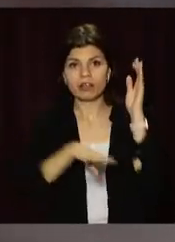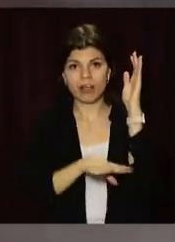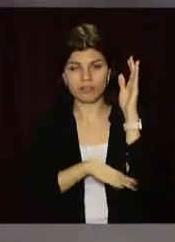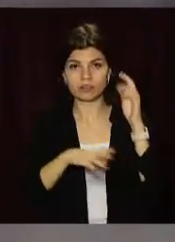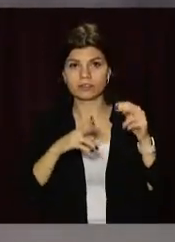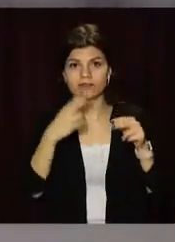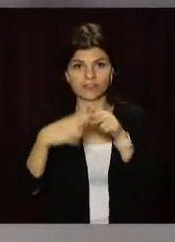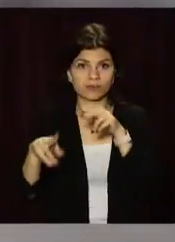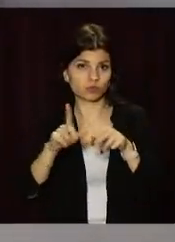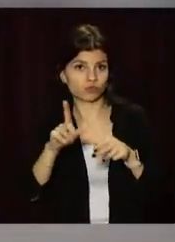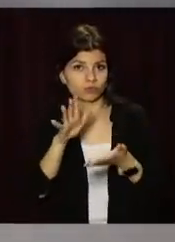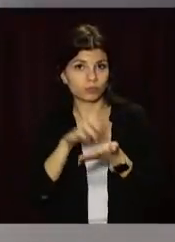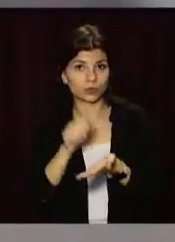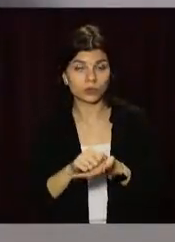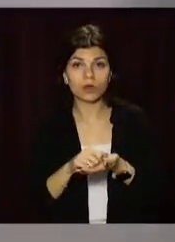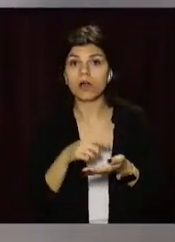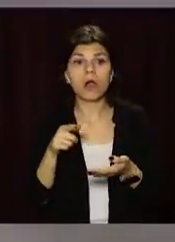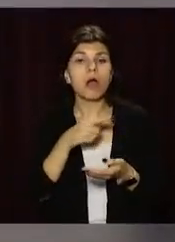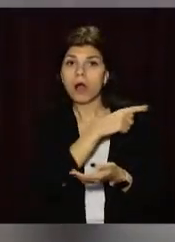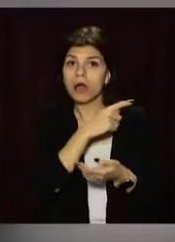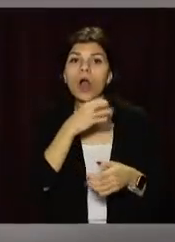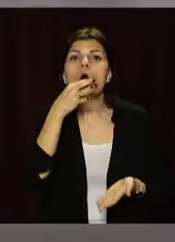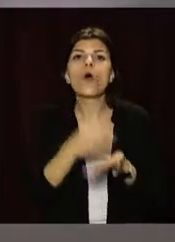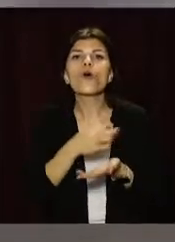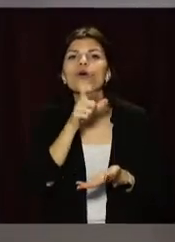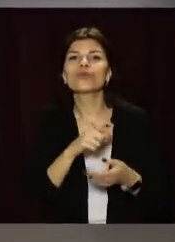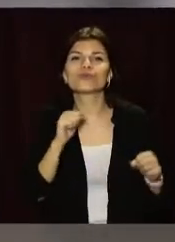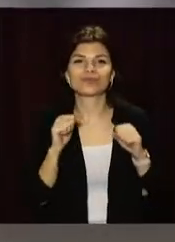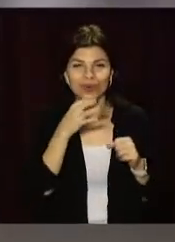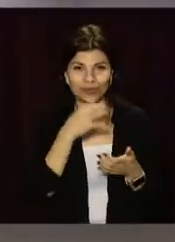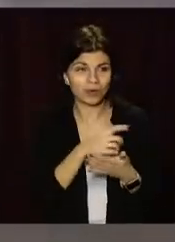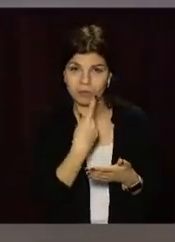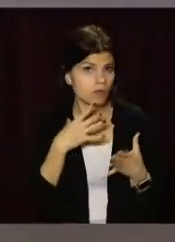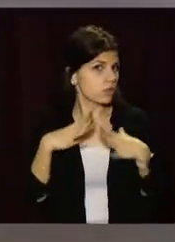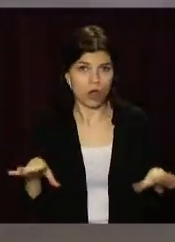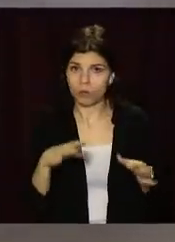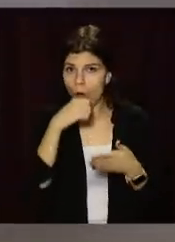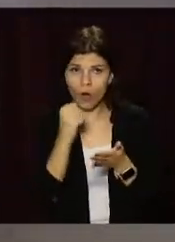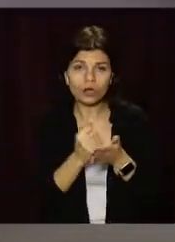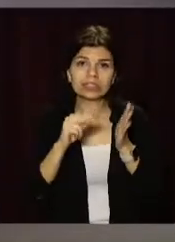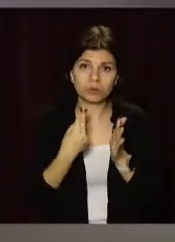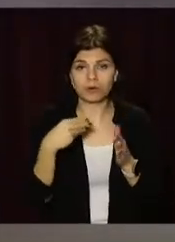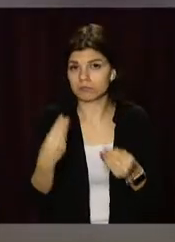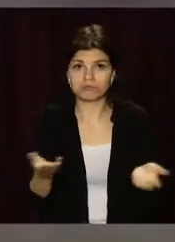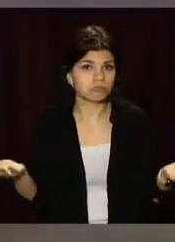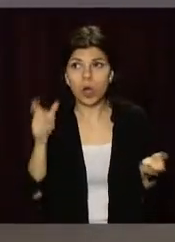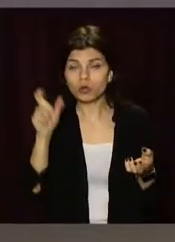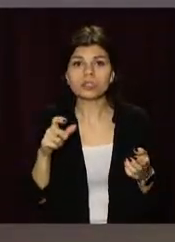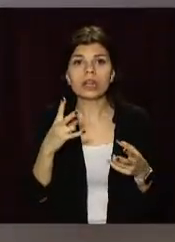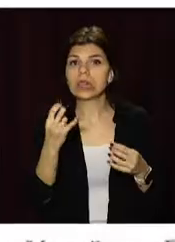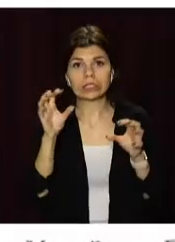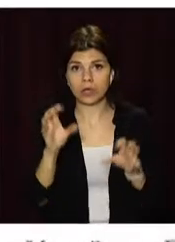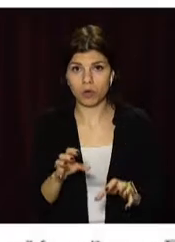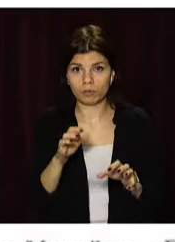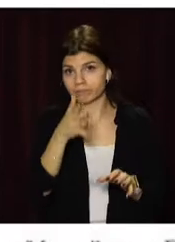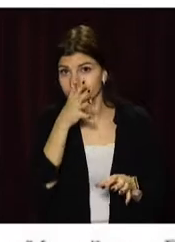виконкомі зазначають, вони не ухвалювали жодних рішень щодо спилювання дерев, а це означає, що дії невідомих були незаконні.